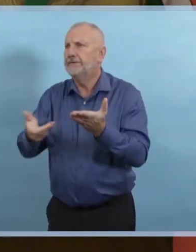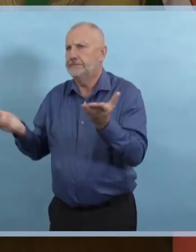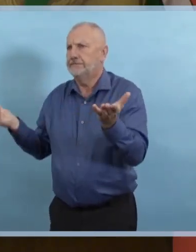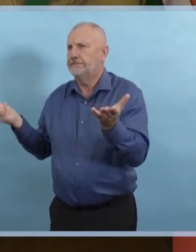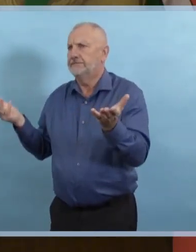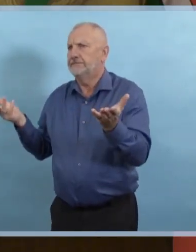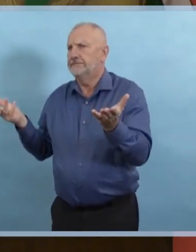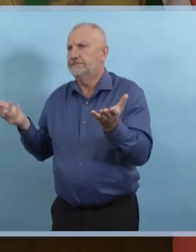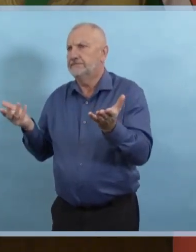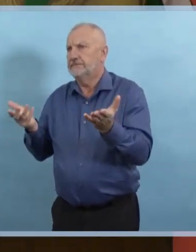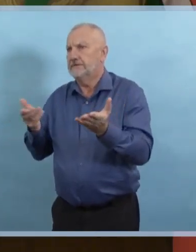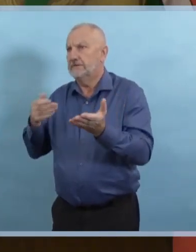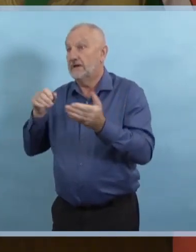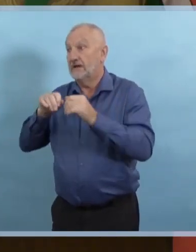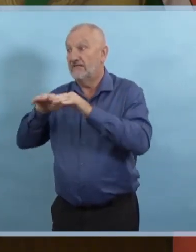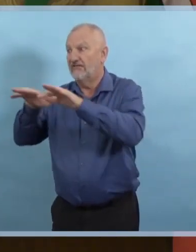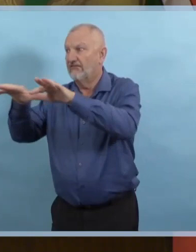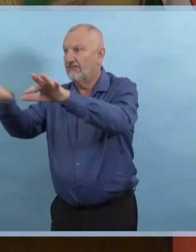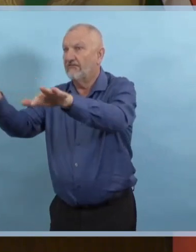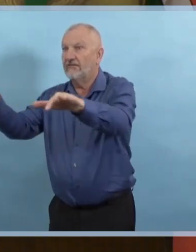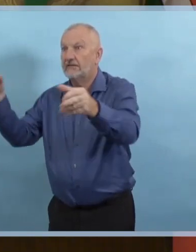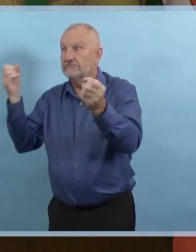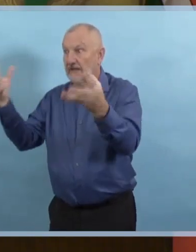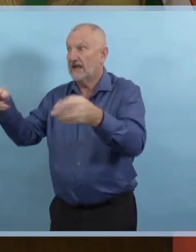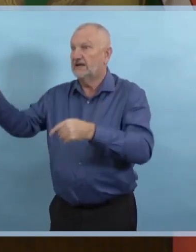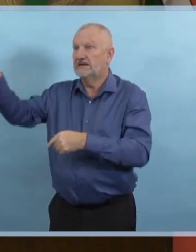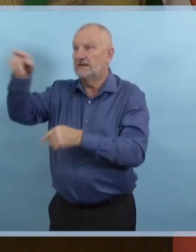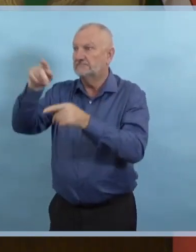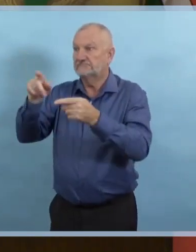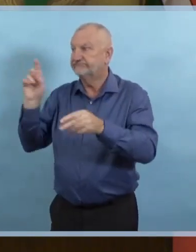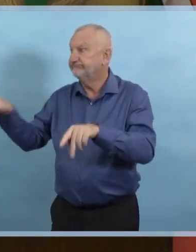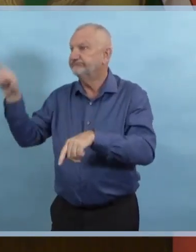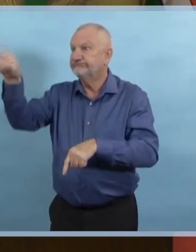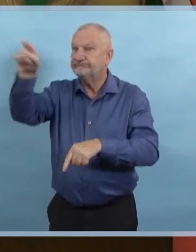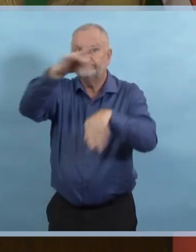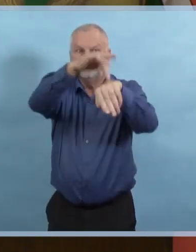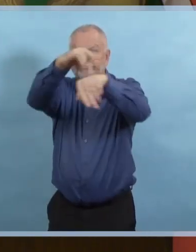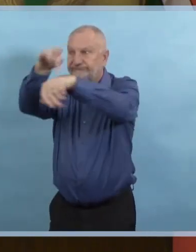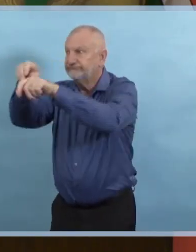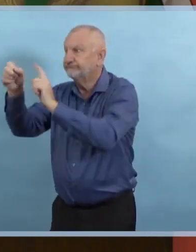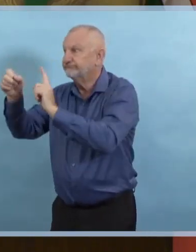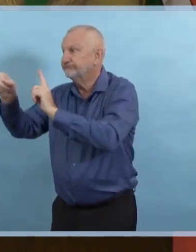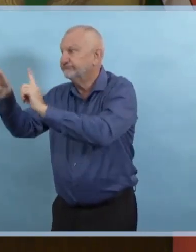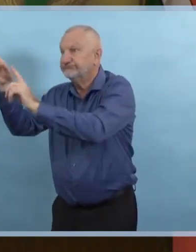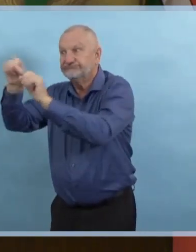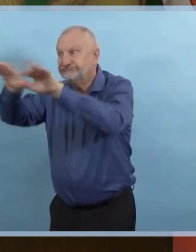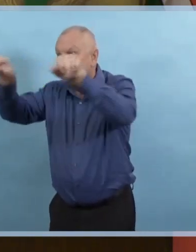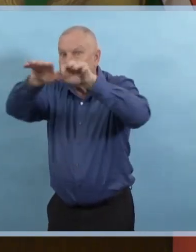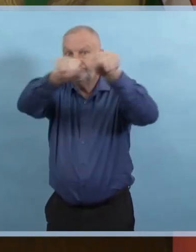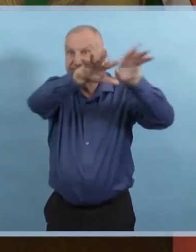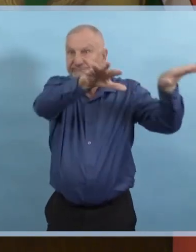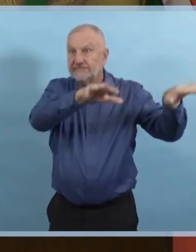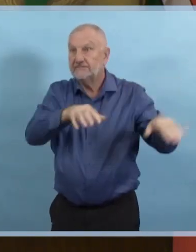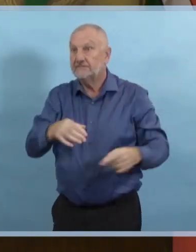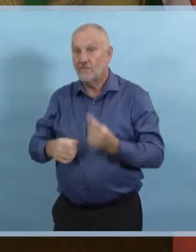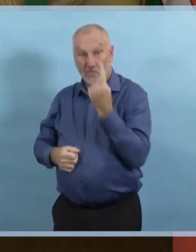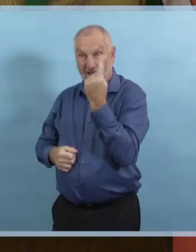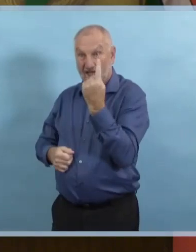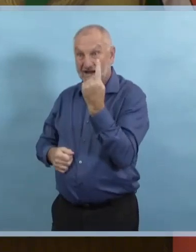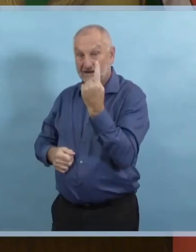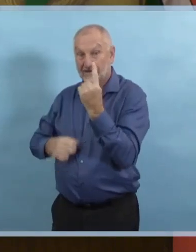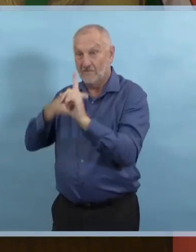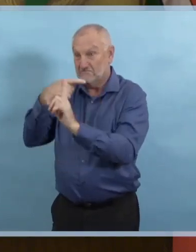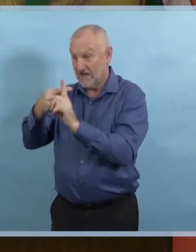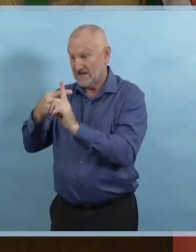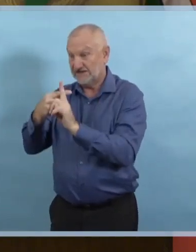Un cas positif connu a organisé un rassemblement chez lui, ce qui a exposé de